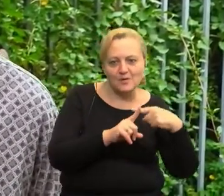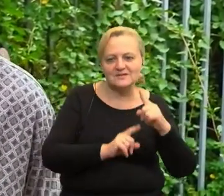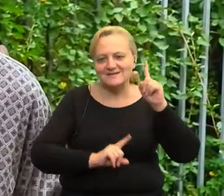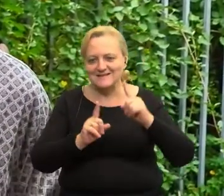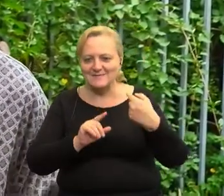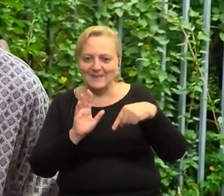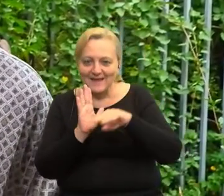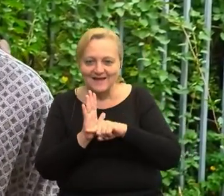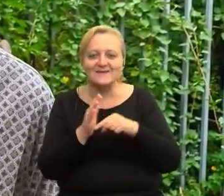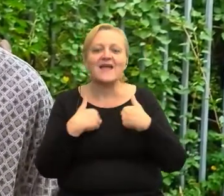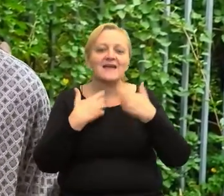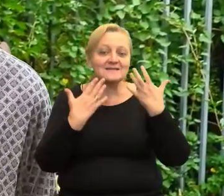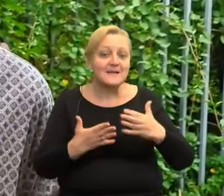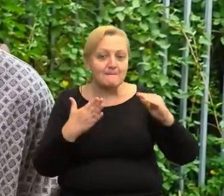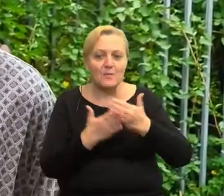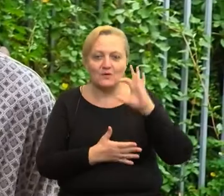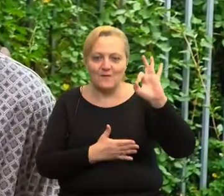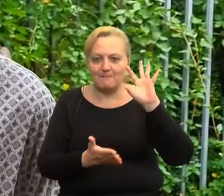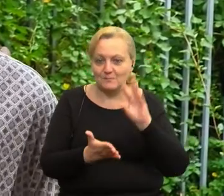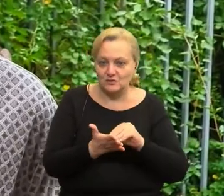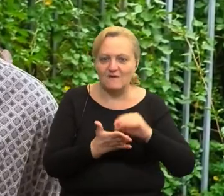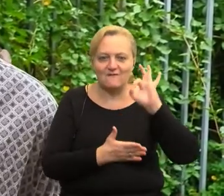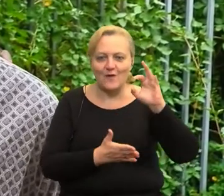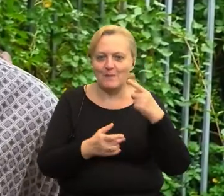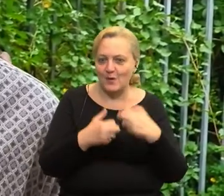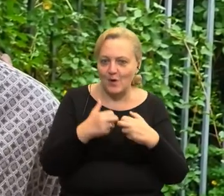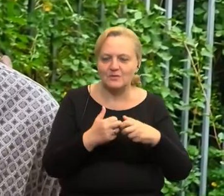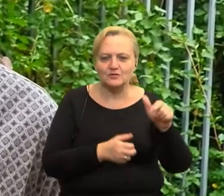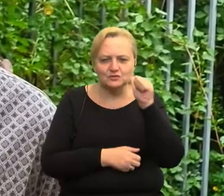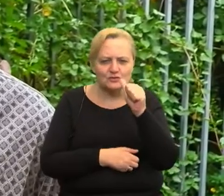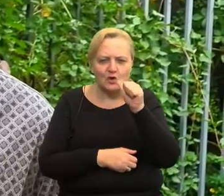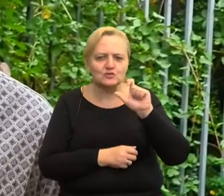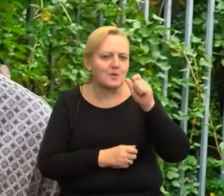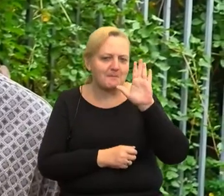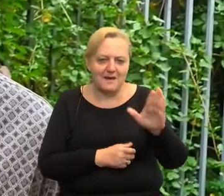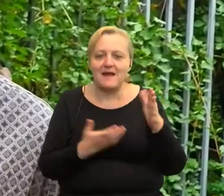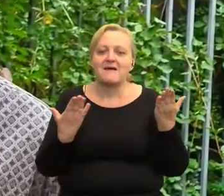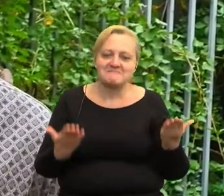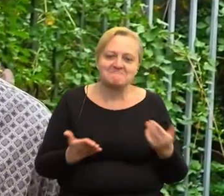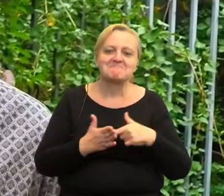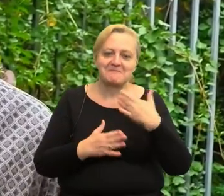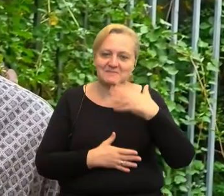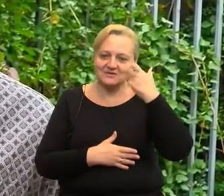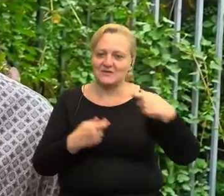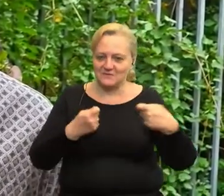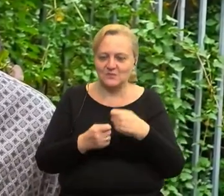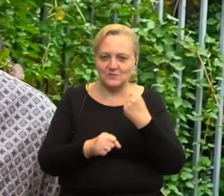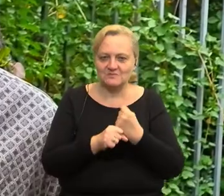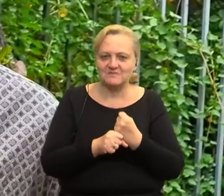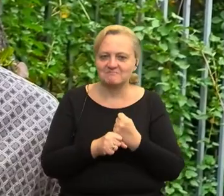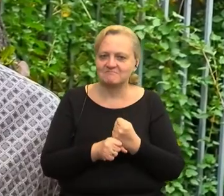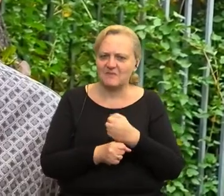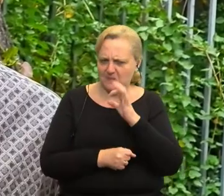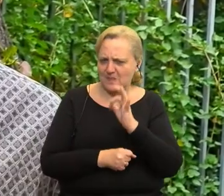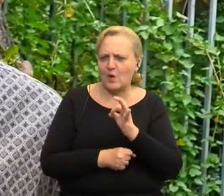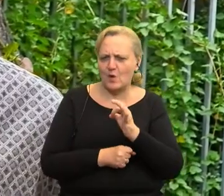negatywne. Chciałbym poznać ich zwyczaje i problemy, z którymi na co nie się zmagają. Mam nadzieję, że nasza współpraca dobrze